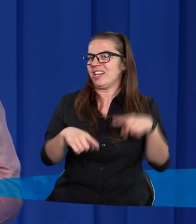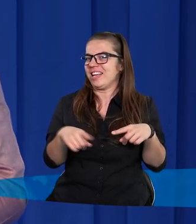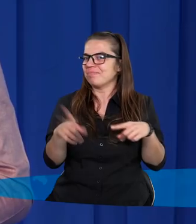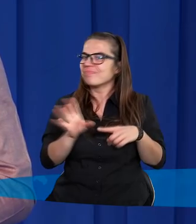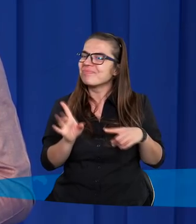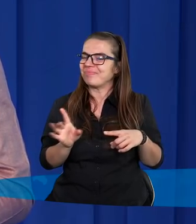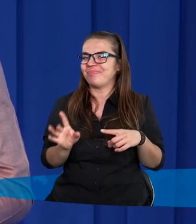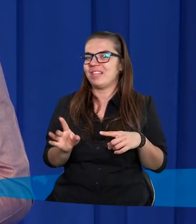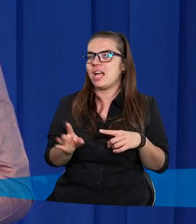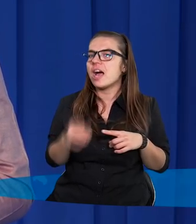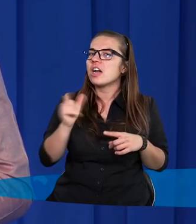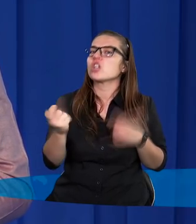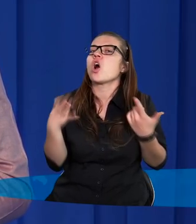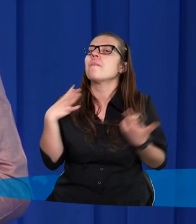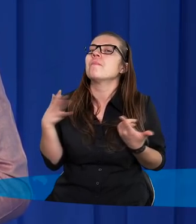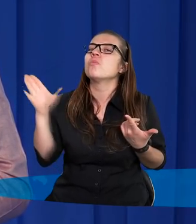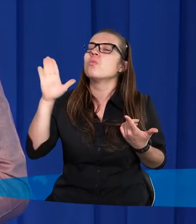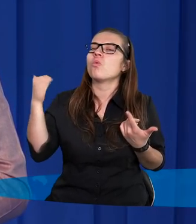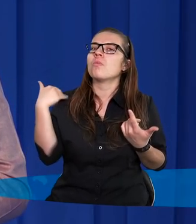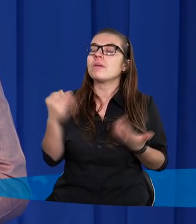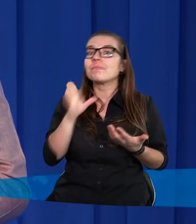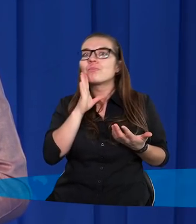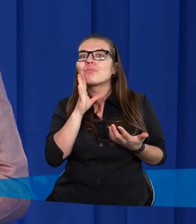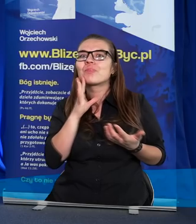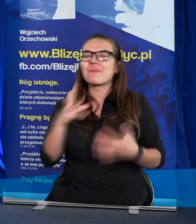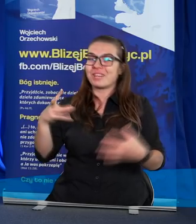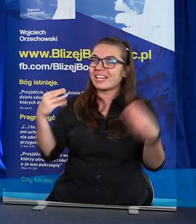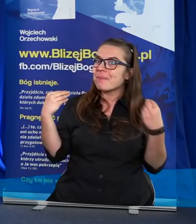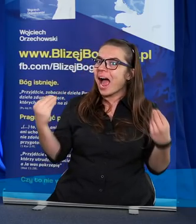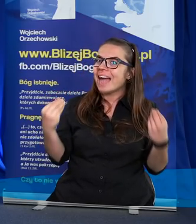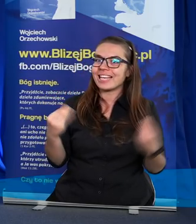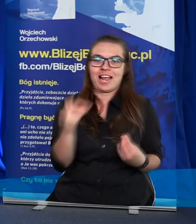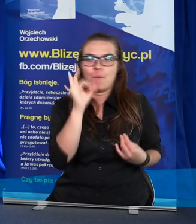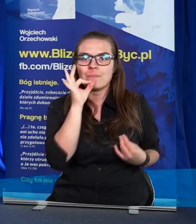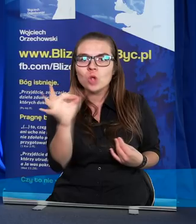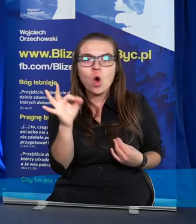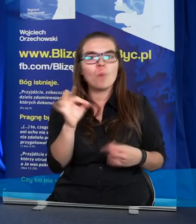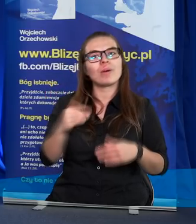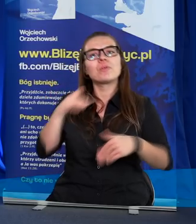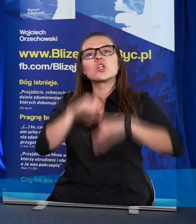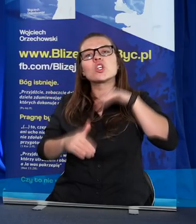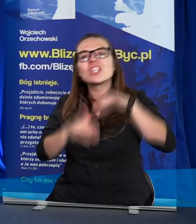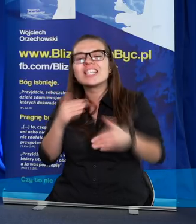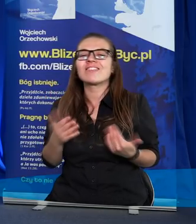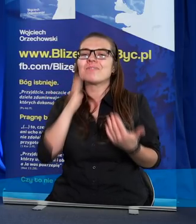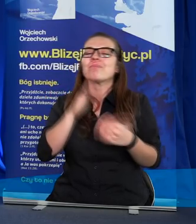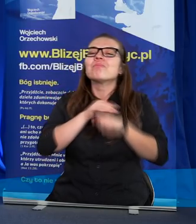A co by było, gdyby Pan Bóg był takim dobrym, życzliwym, przyjaznym,